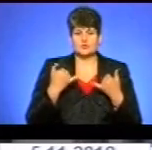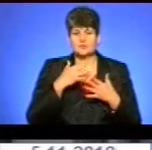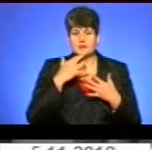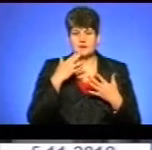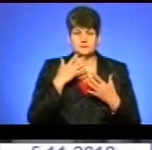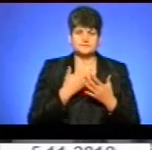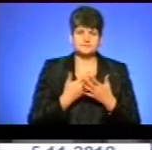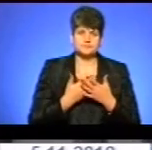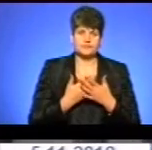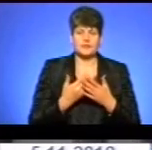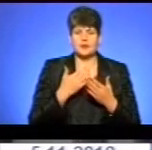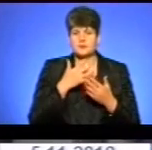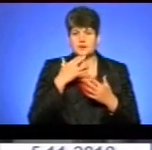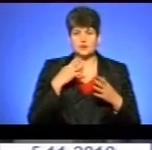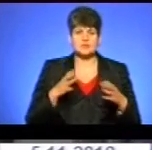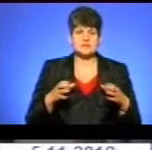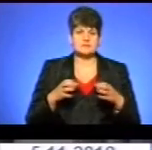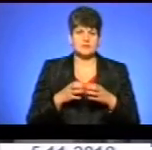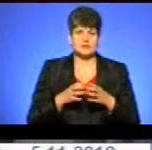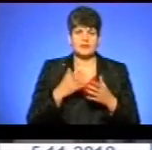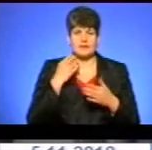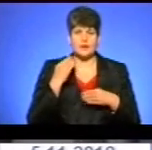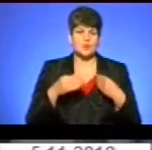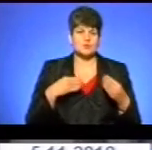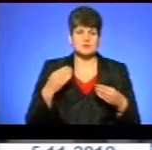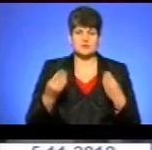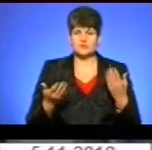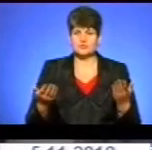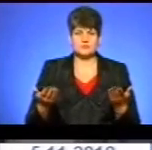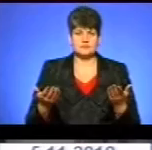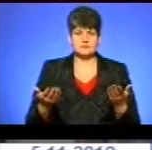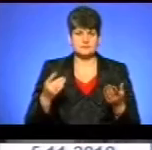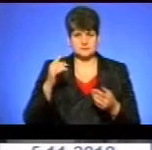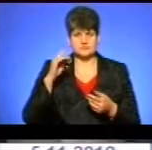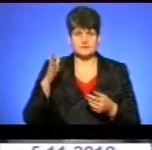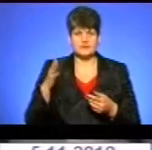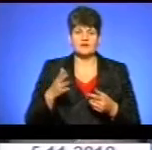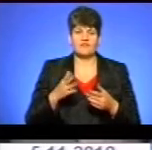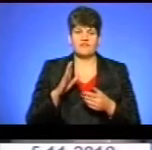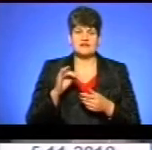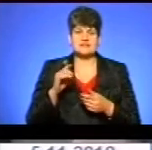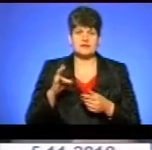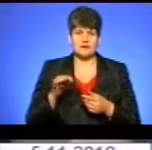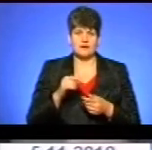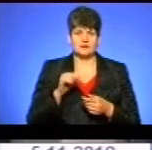знаків і дуже багато спілок, які так з легкістю роздають визнання. Саме визнання ось тут.